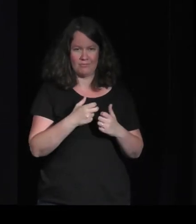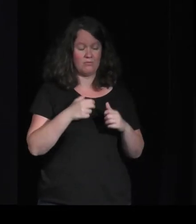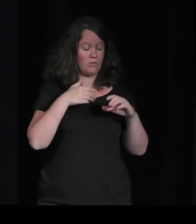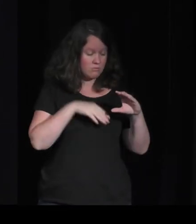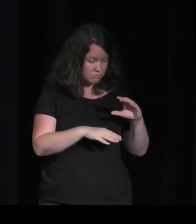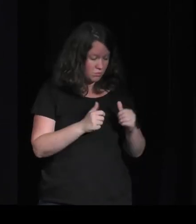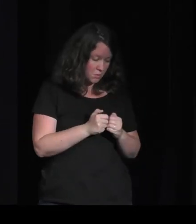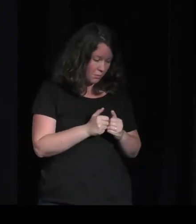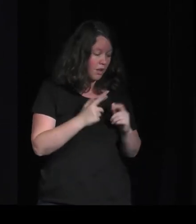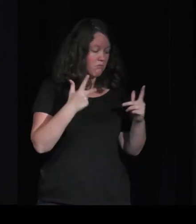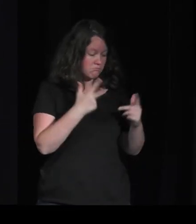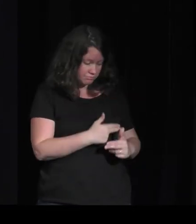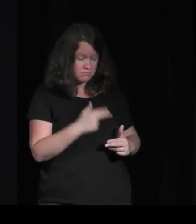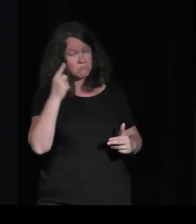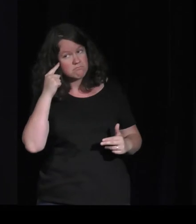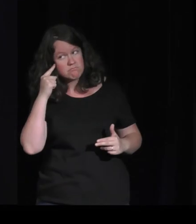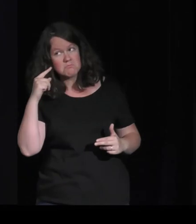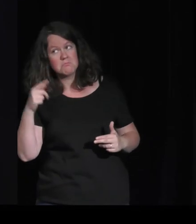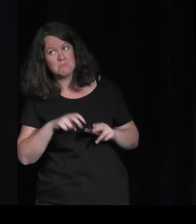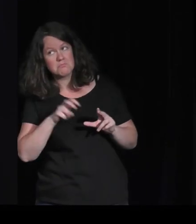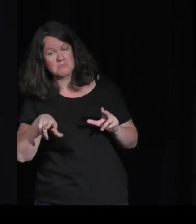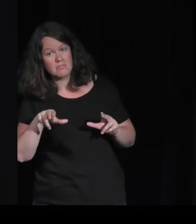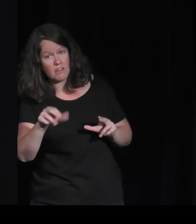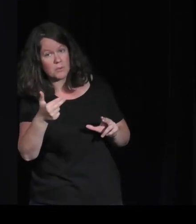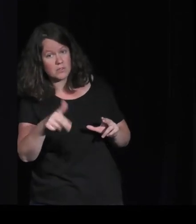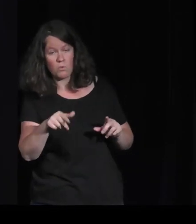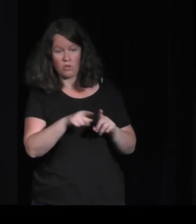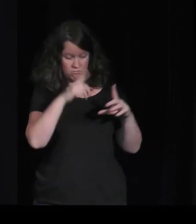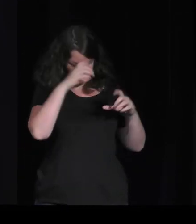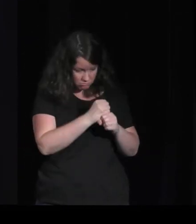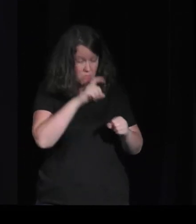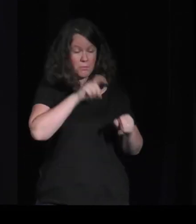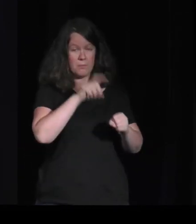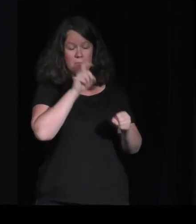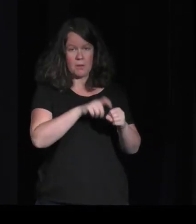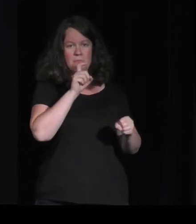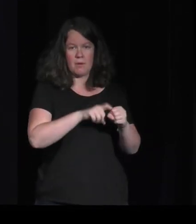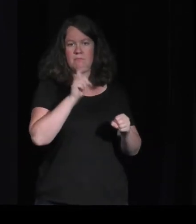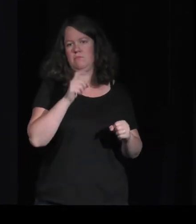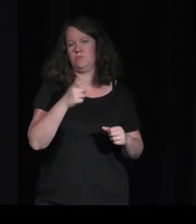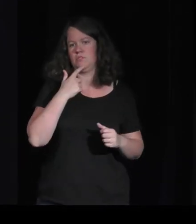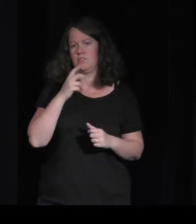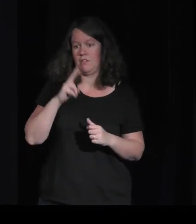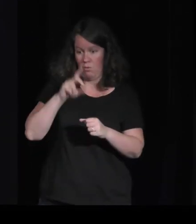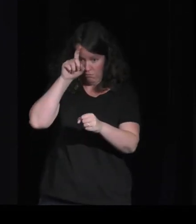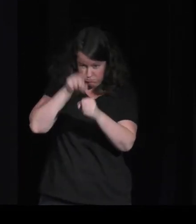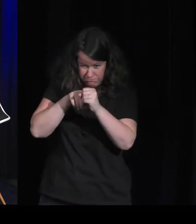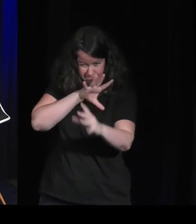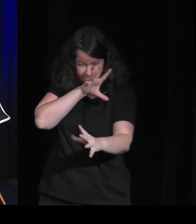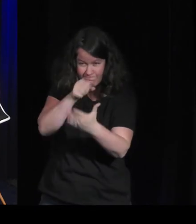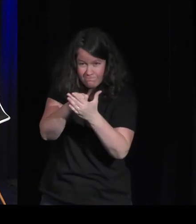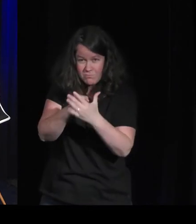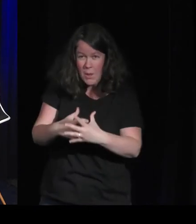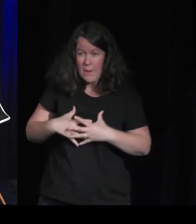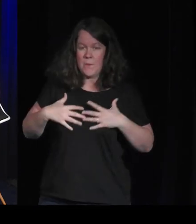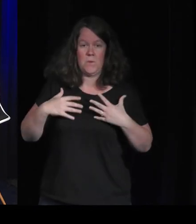toujours... L'expérience optimale, c'est qu'une forme d'engagement possible et on le voit clairement quand on fait des enquêtes ou